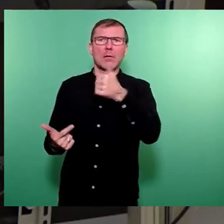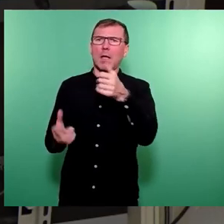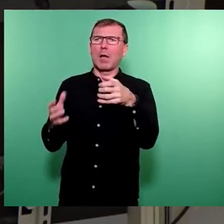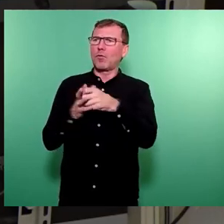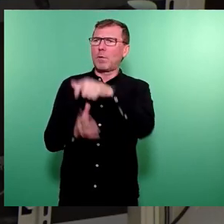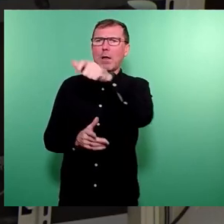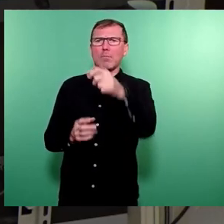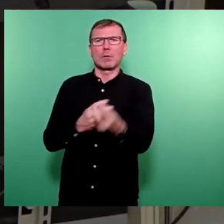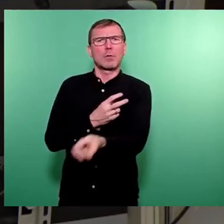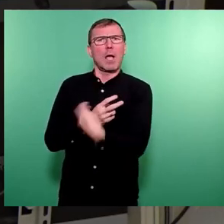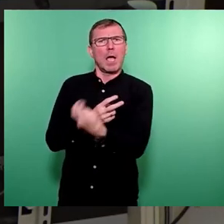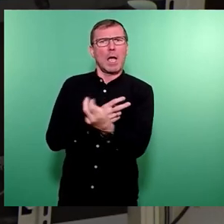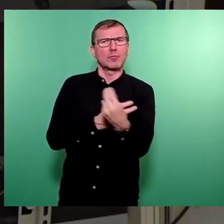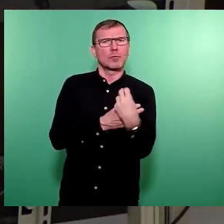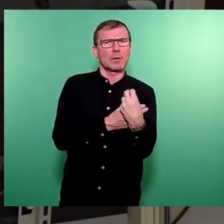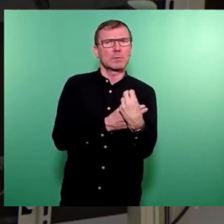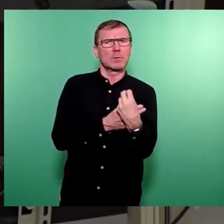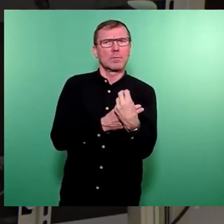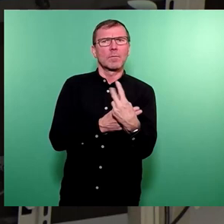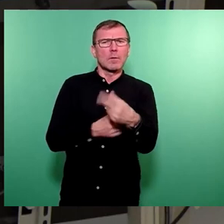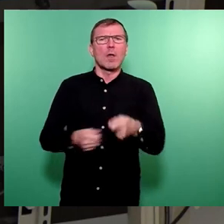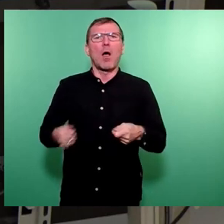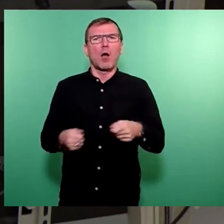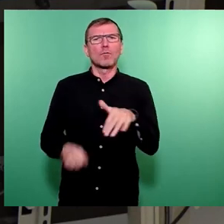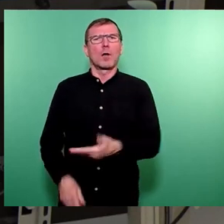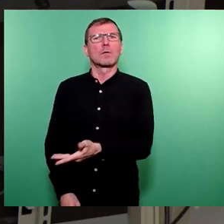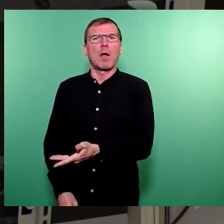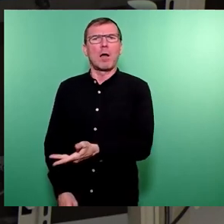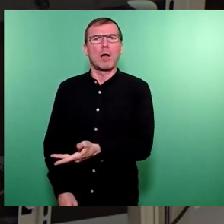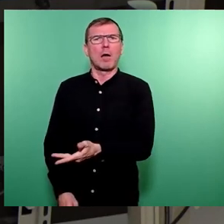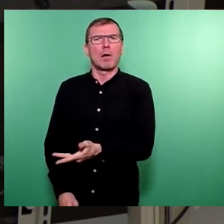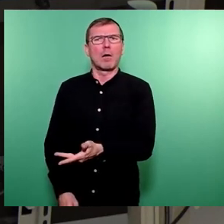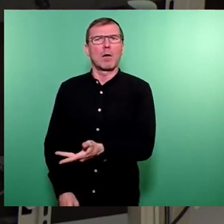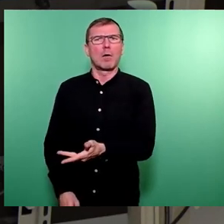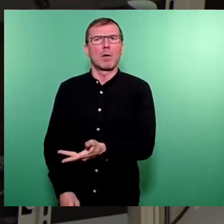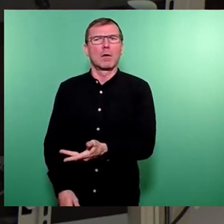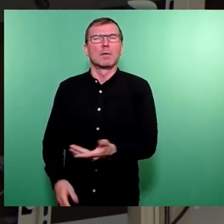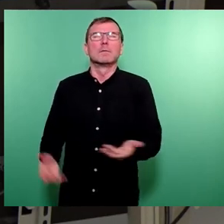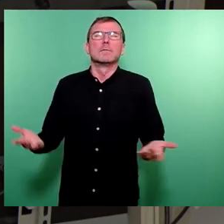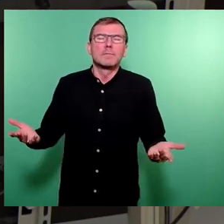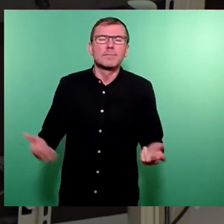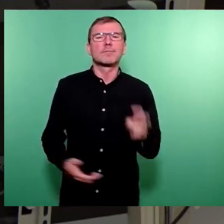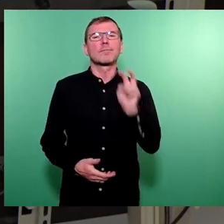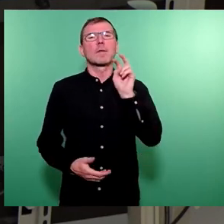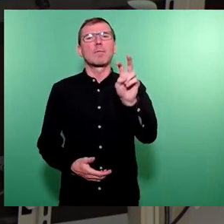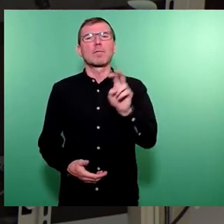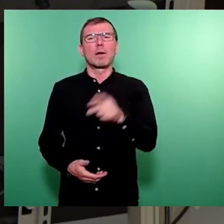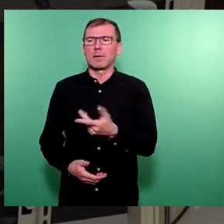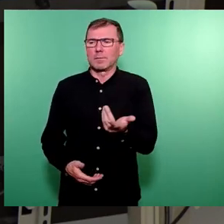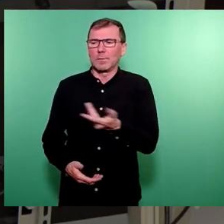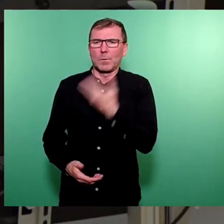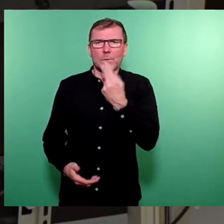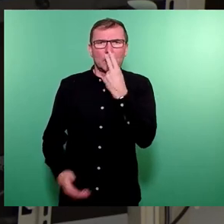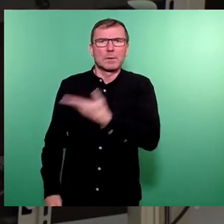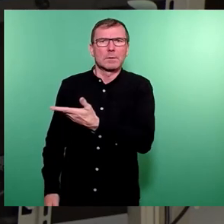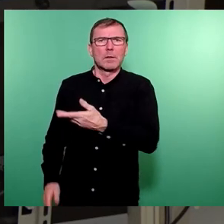Menschen ein und es stand eben auch ein Rollstuhlfahrer da. Den hatte der Bahnfahrer leider gar nicht gesehen. der